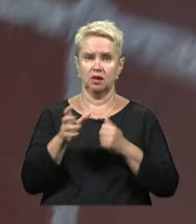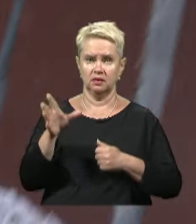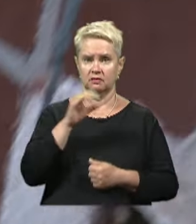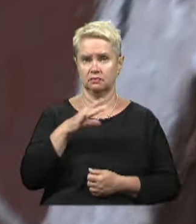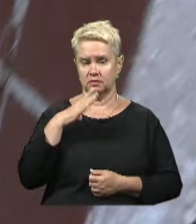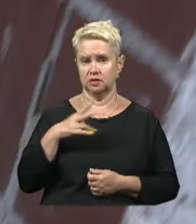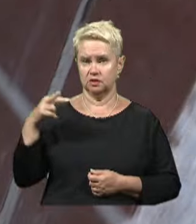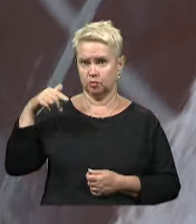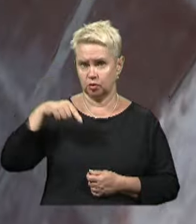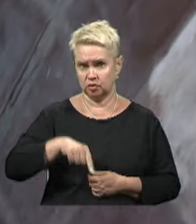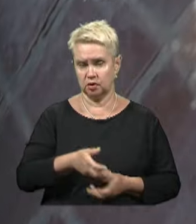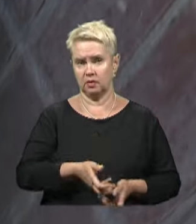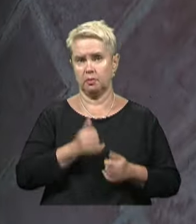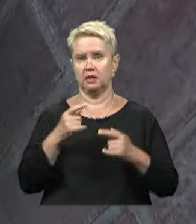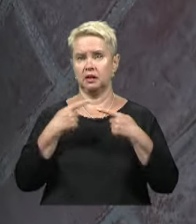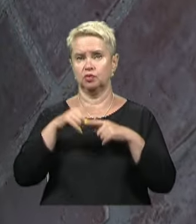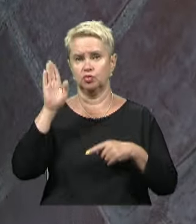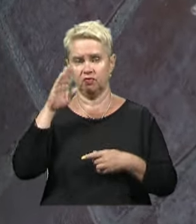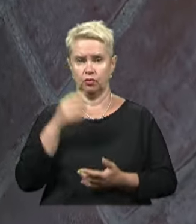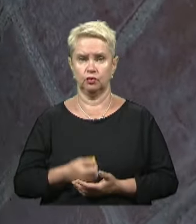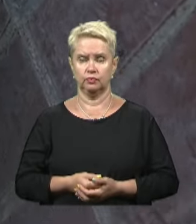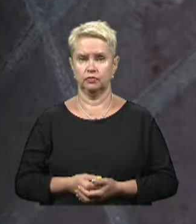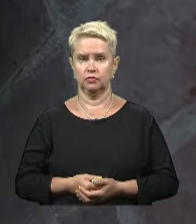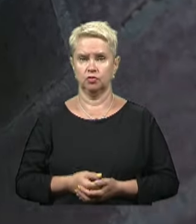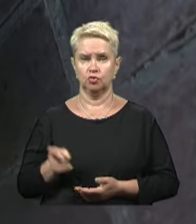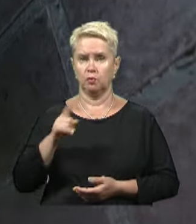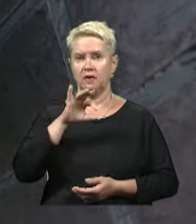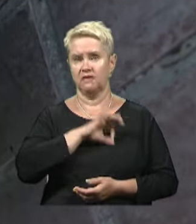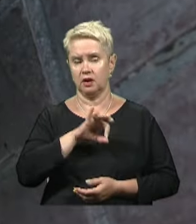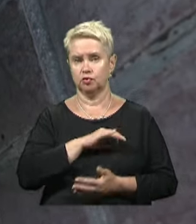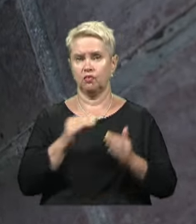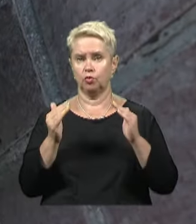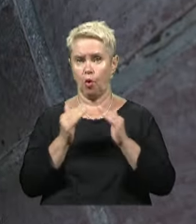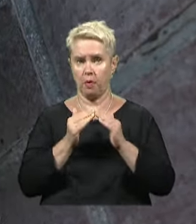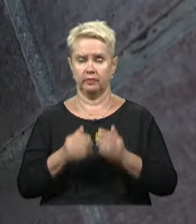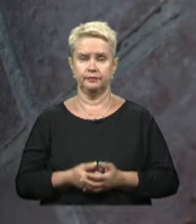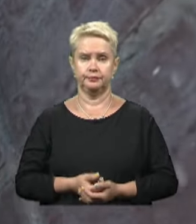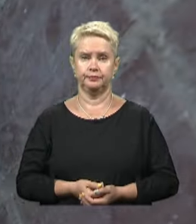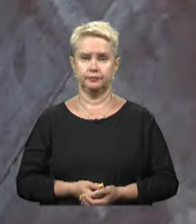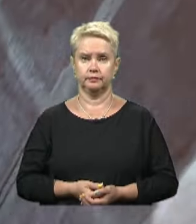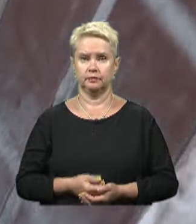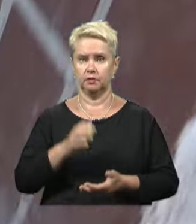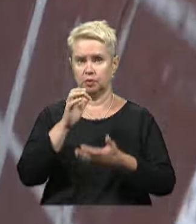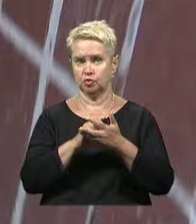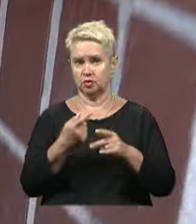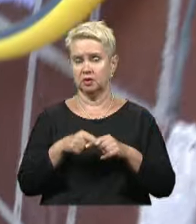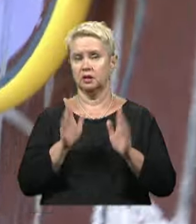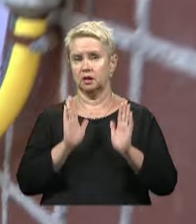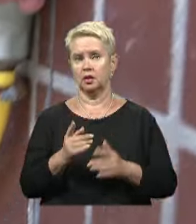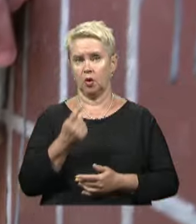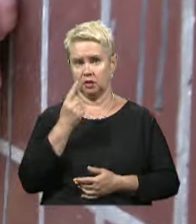спускатися за ліфт, набирати технічну воду, для того, щоб використовувати її вдома. Причина в цьому тільки одна.